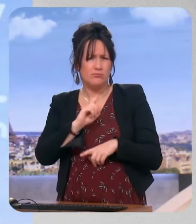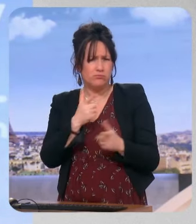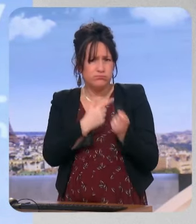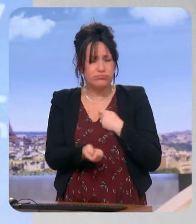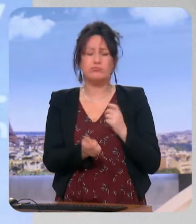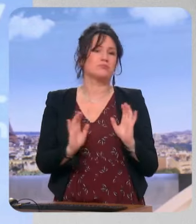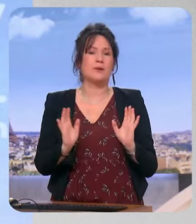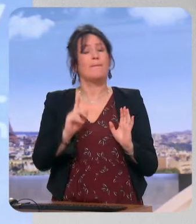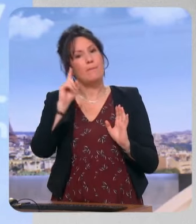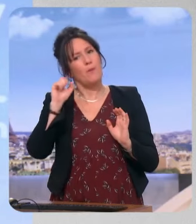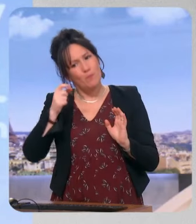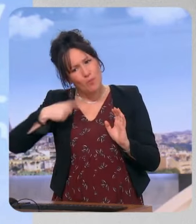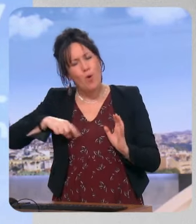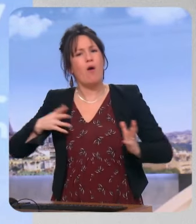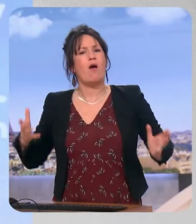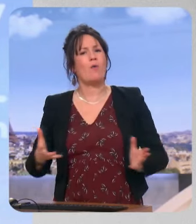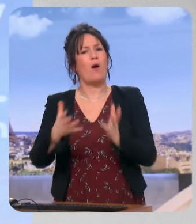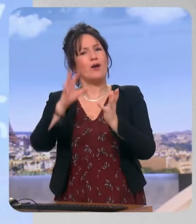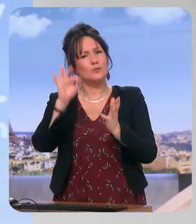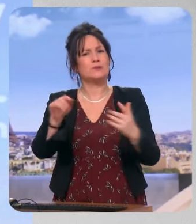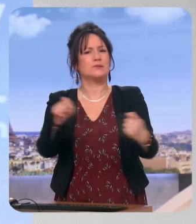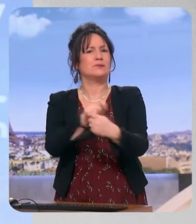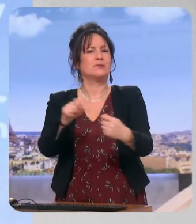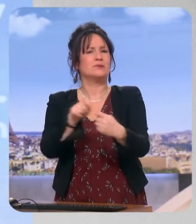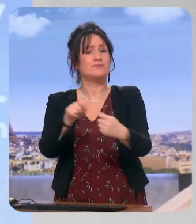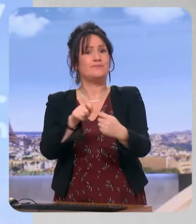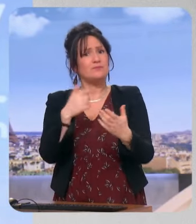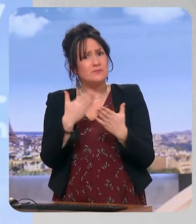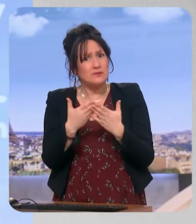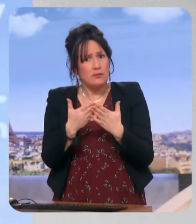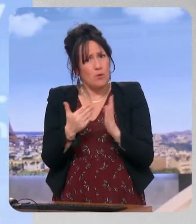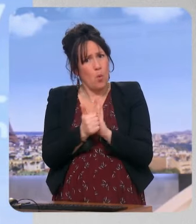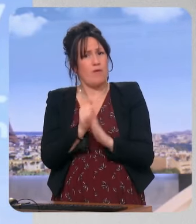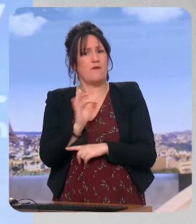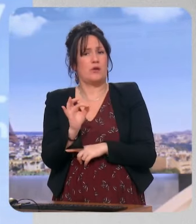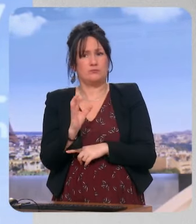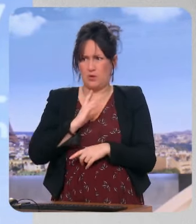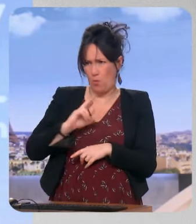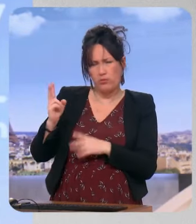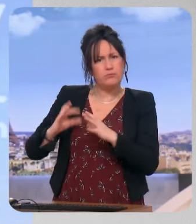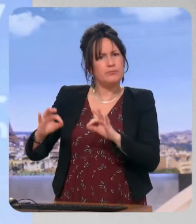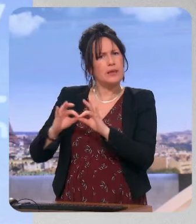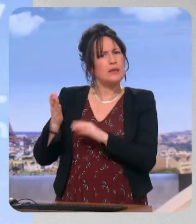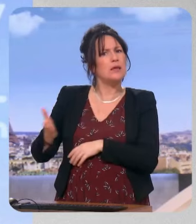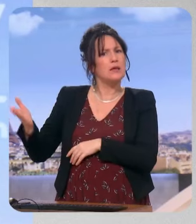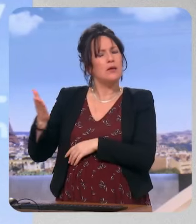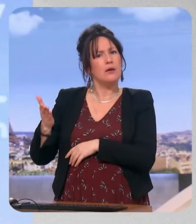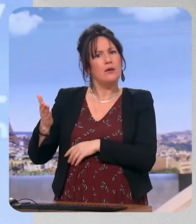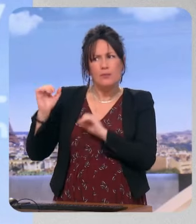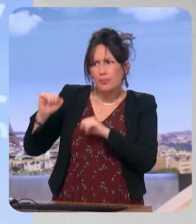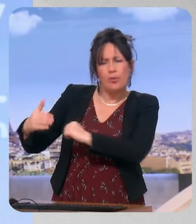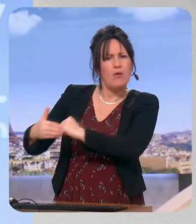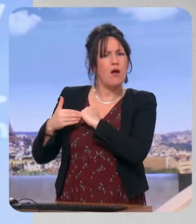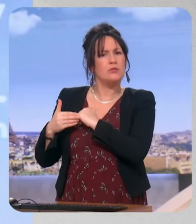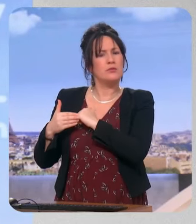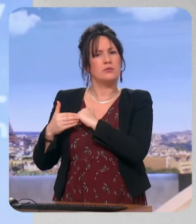En revanche, on peut favoriser les capacités de ces négociations. C'est ce qu'on attend d'un pays comme la France. Il y a d'autres États vers lesquels on peut se tourner pour nous